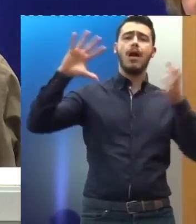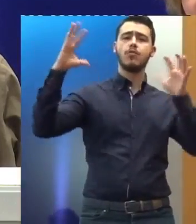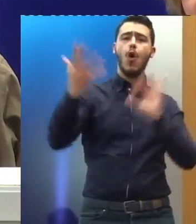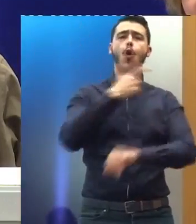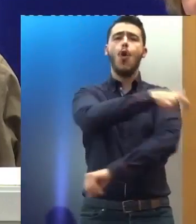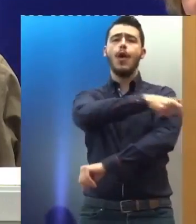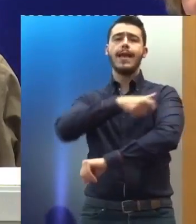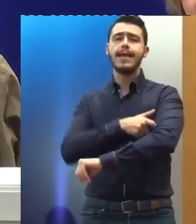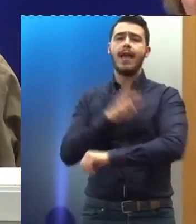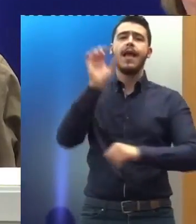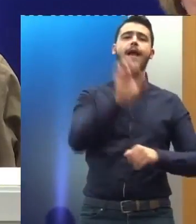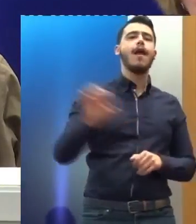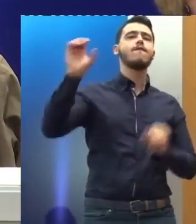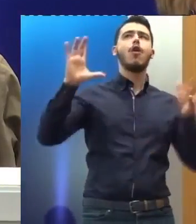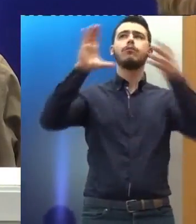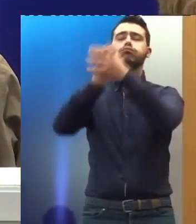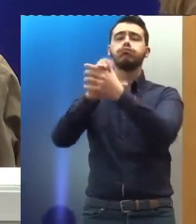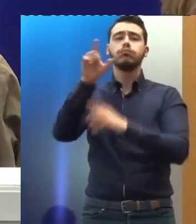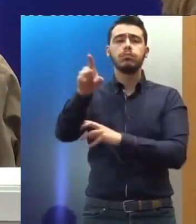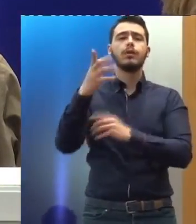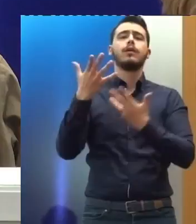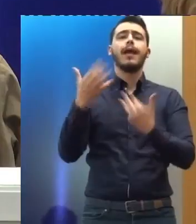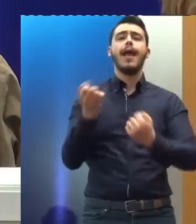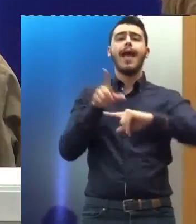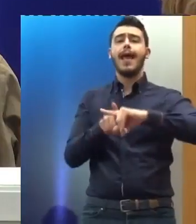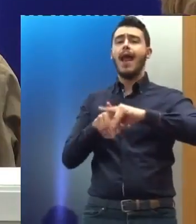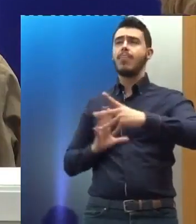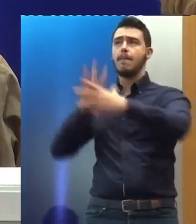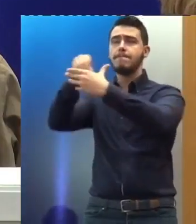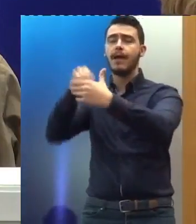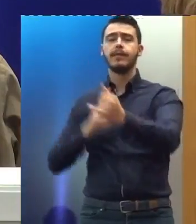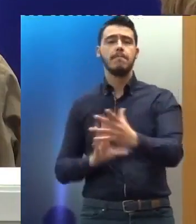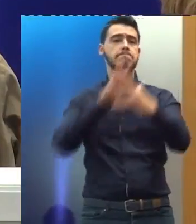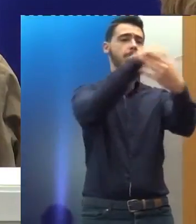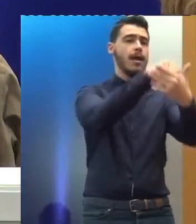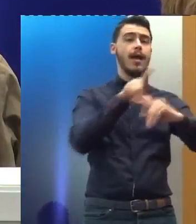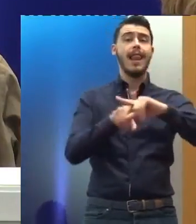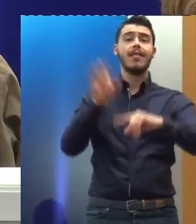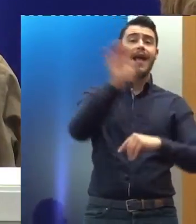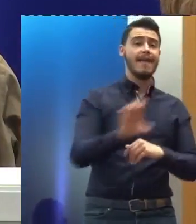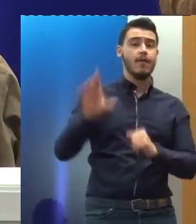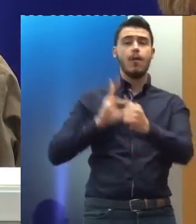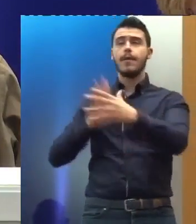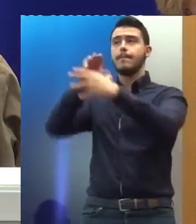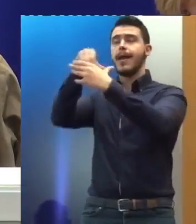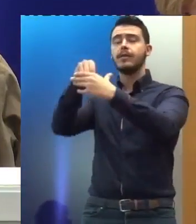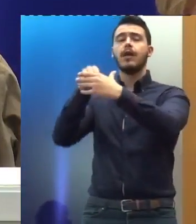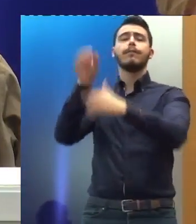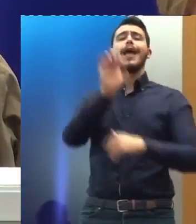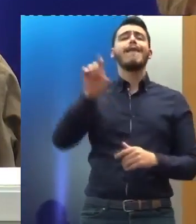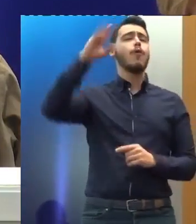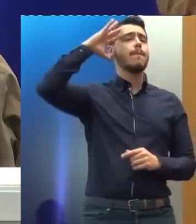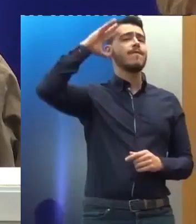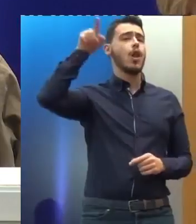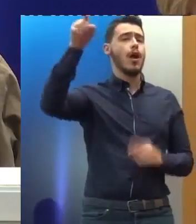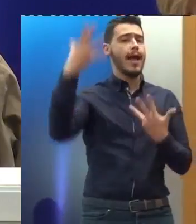μιλάμε για το Σημείο της Ευρώπης και να διευκρινίσουμε ότι στον Ευρωπαϊκό χώρο, στην Ευρωπαϊκή Αρχιτεκτονική είναι